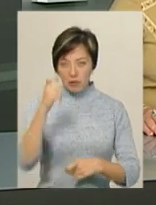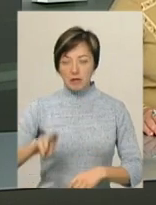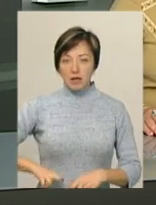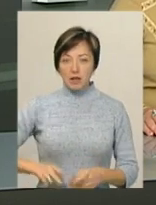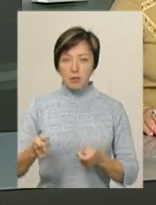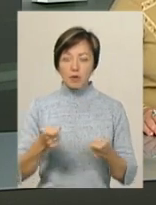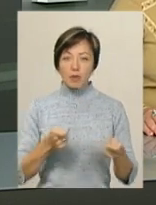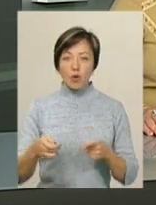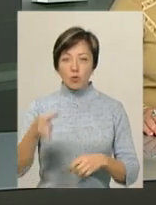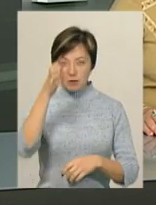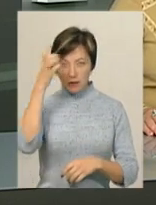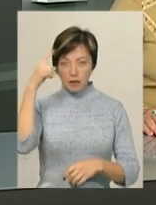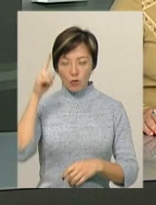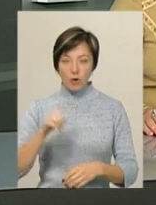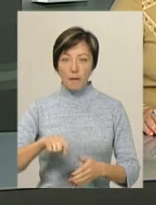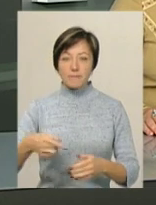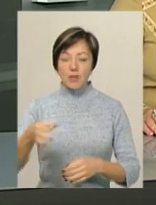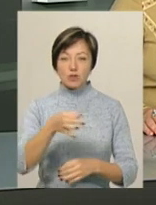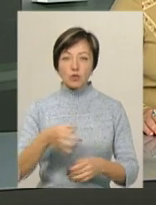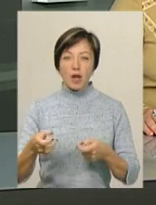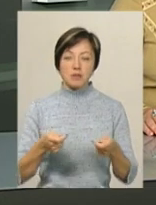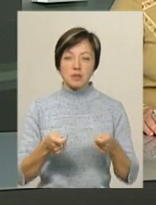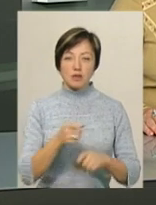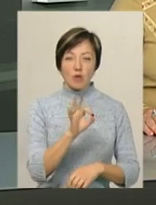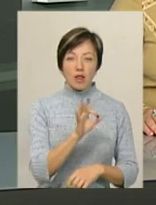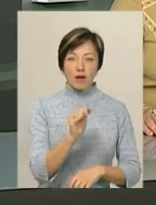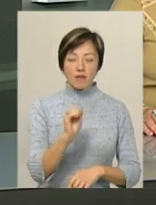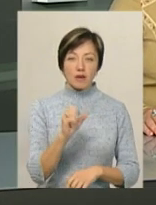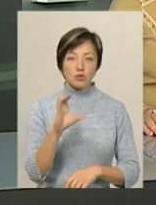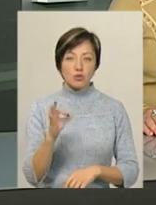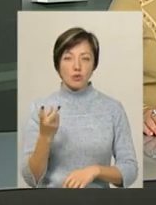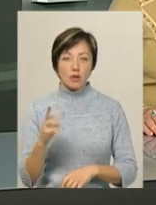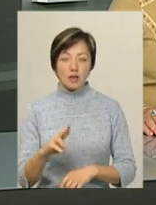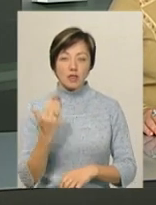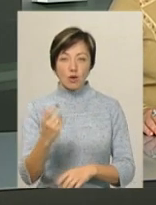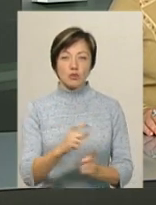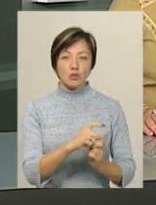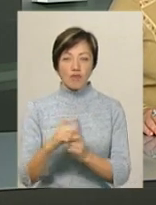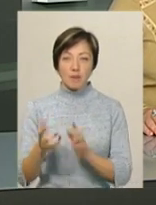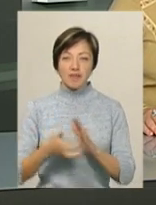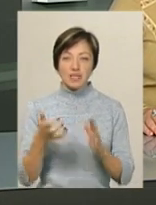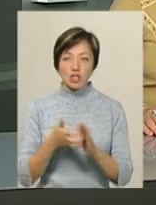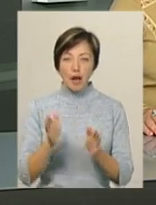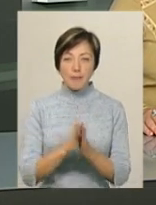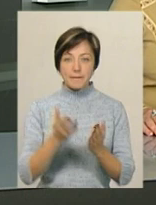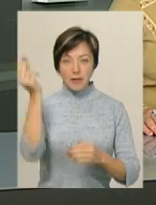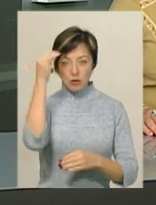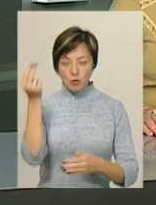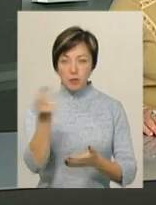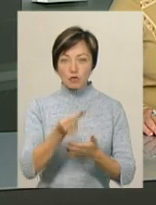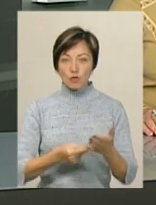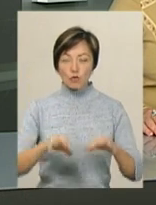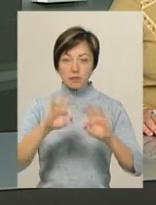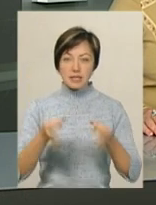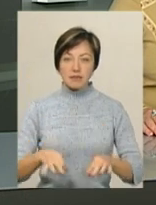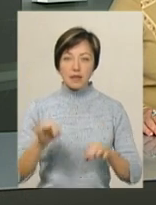директор департаменту освіти та науки Хмельницької обласної державної адміністрації Олег Фасоля. За його словами, не вистачає підручників з образотворчого